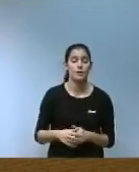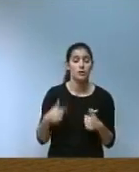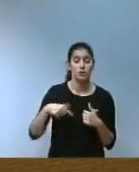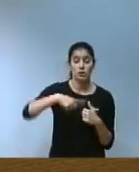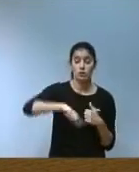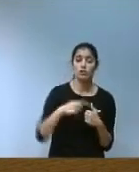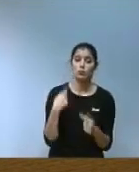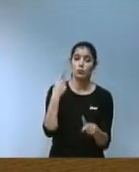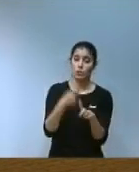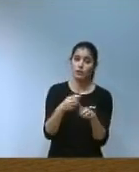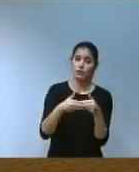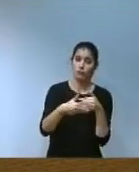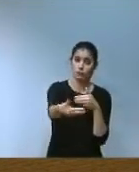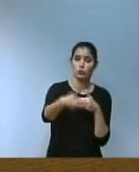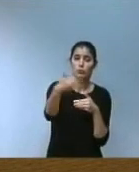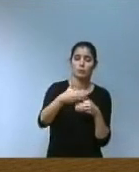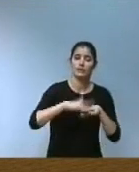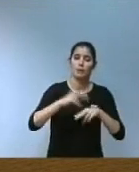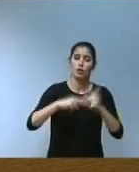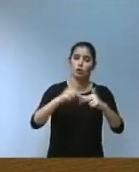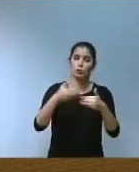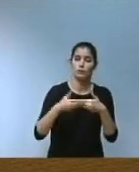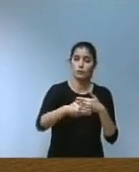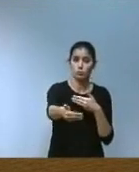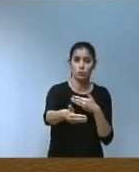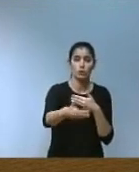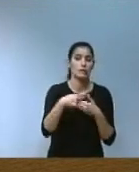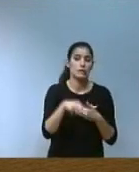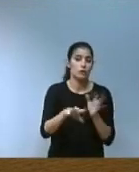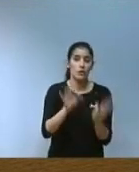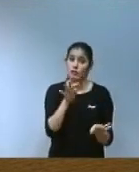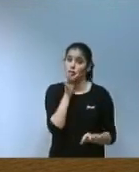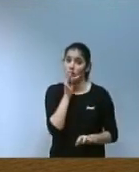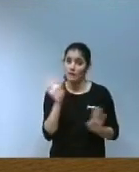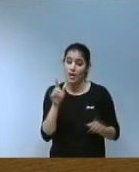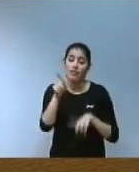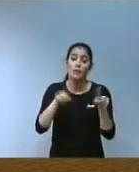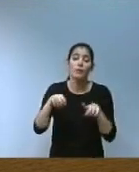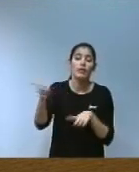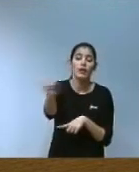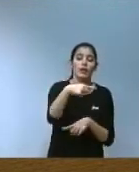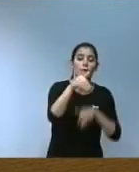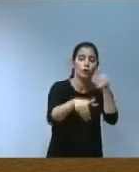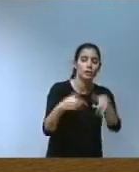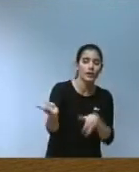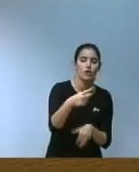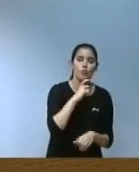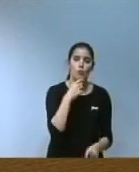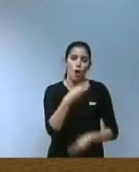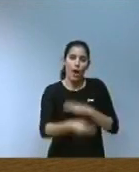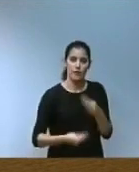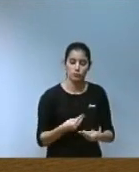un repte per construir el futur que no està escrit ni decidit que depèn de nosaltres i de com actuem